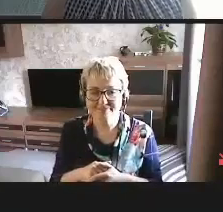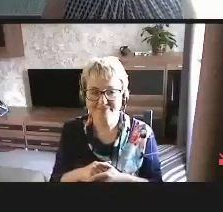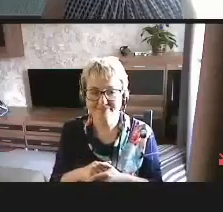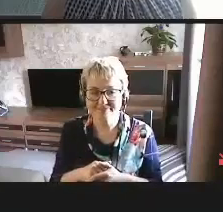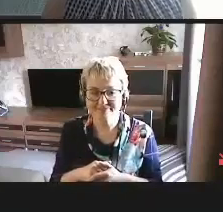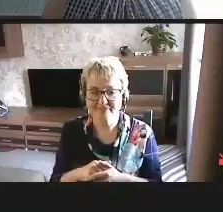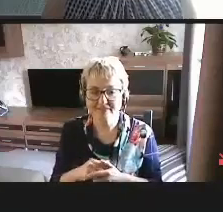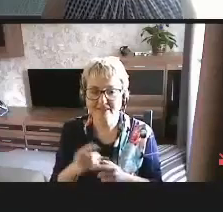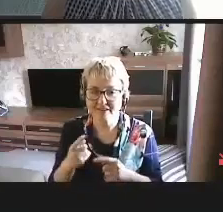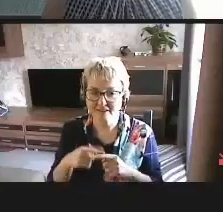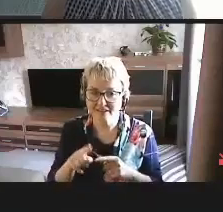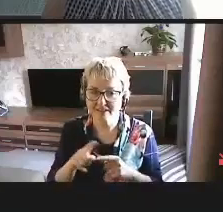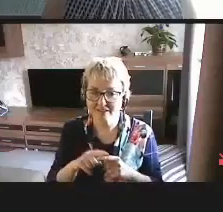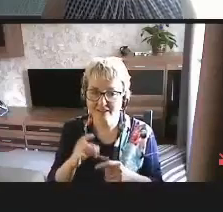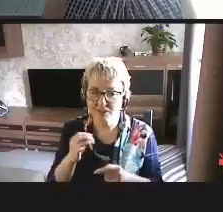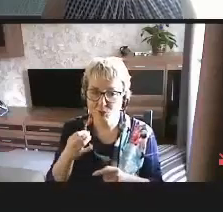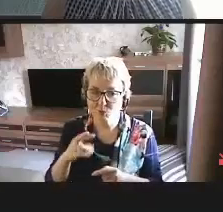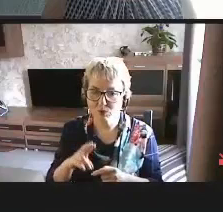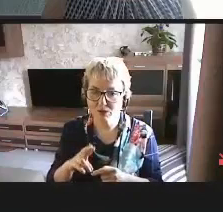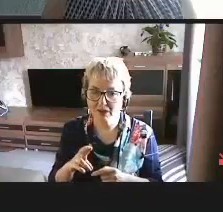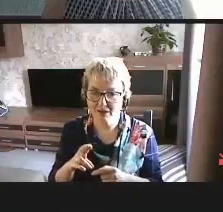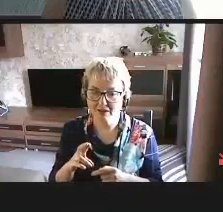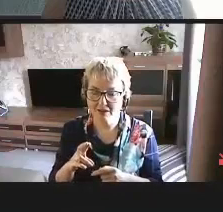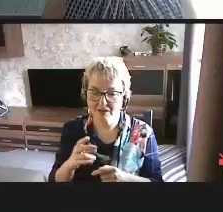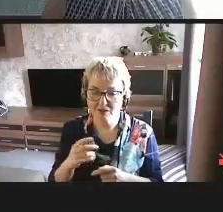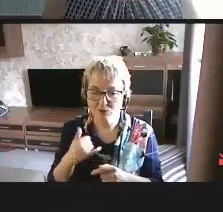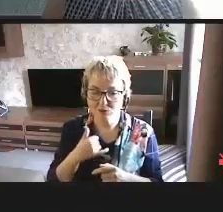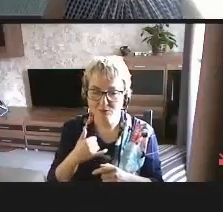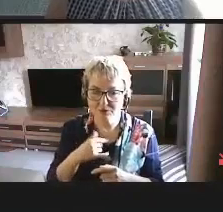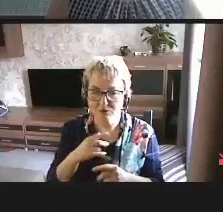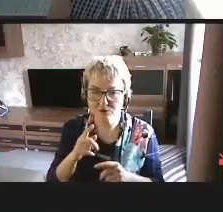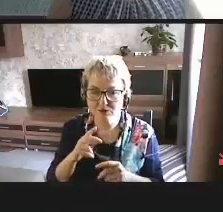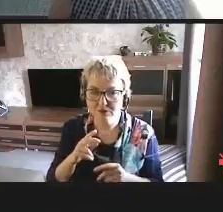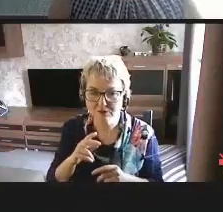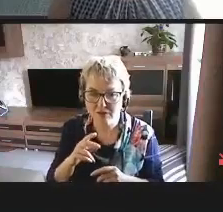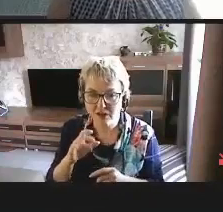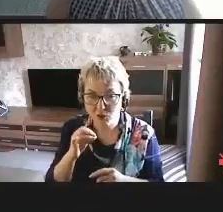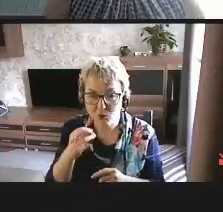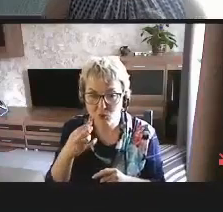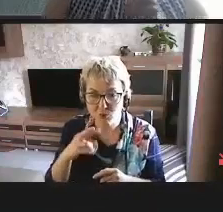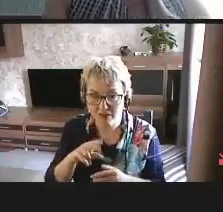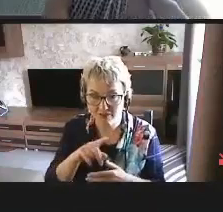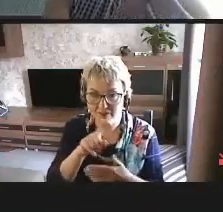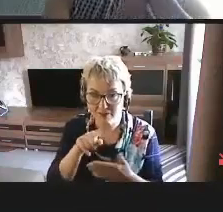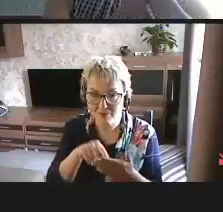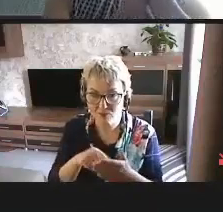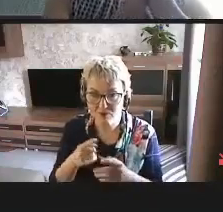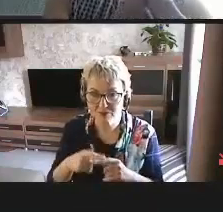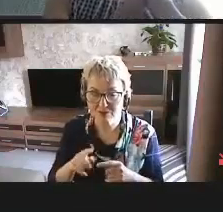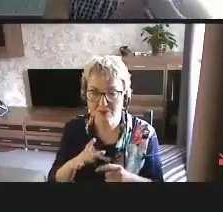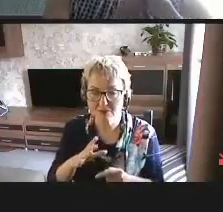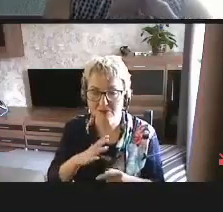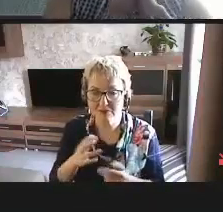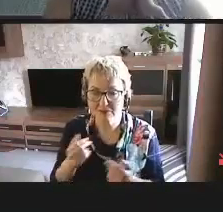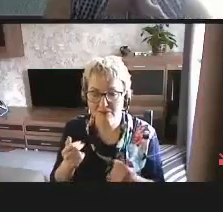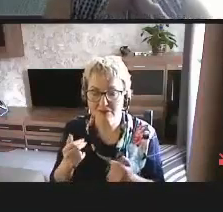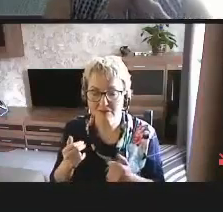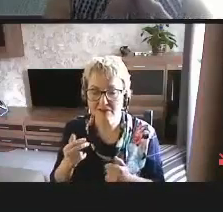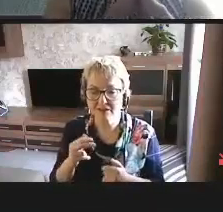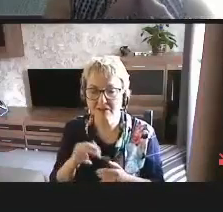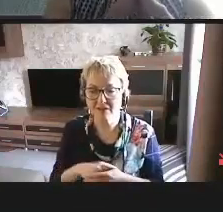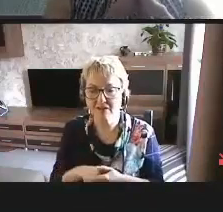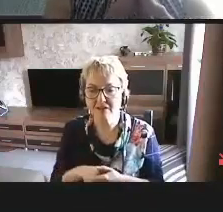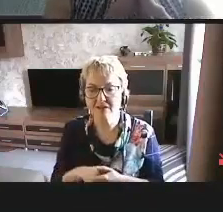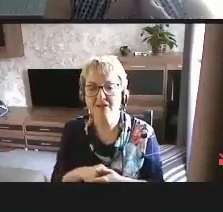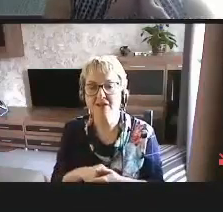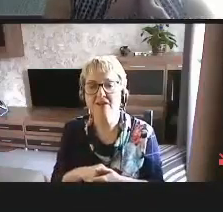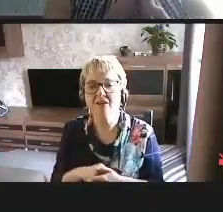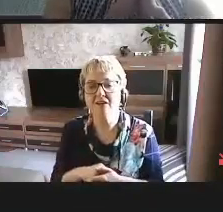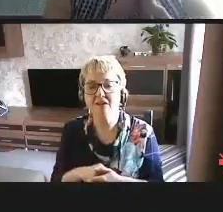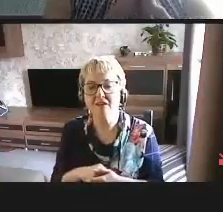Это вот от Юли, У меня почему-то пропадает. От Юли, да, вопрос был? Да, да, да.